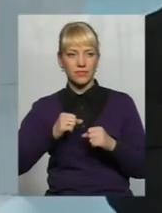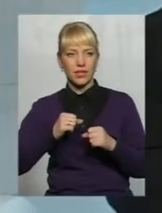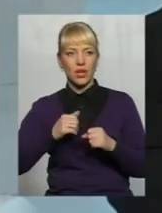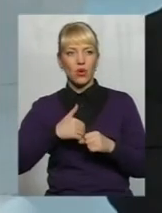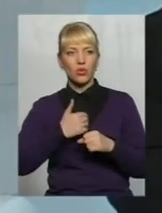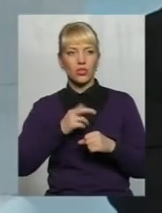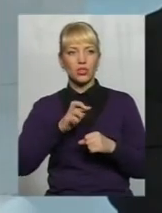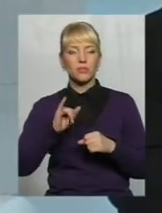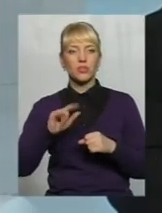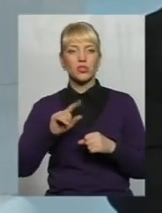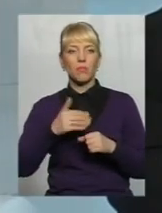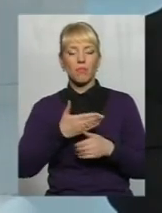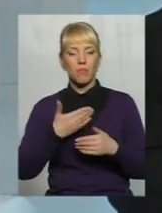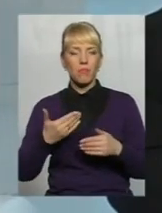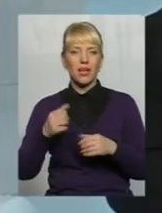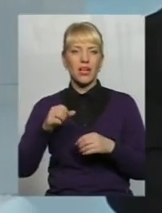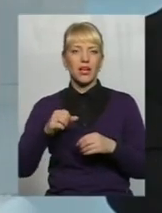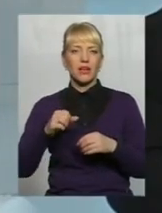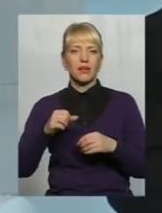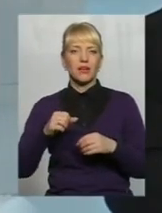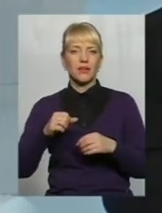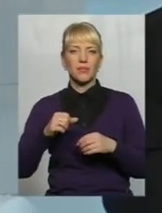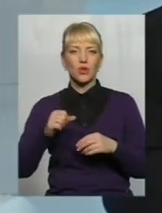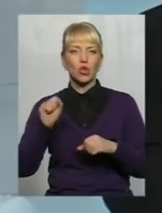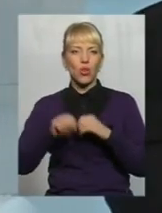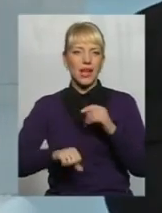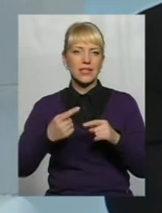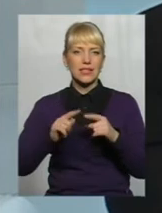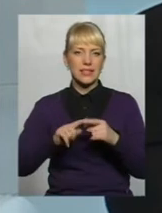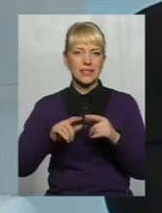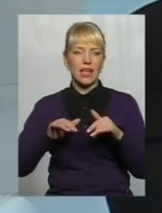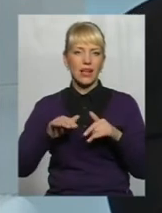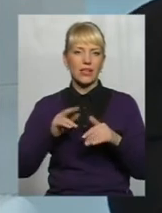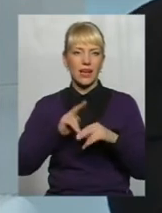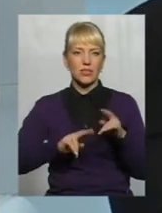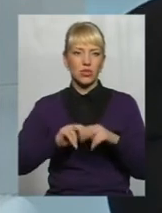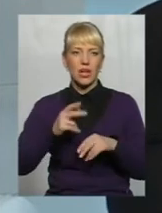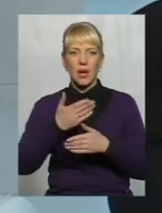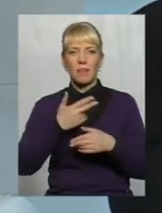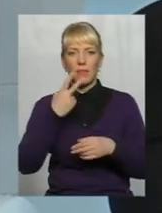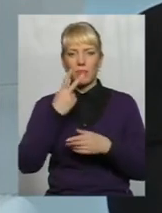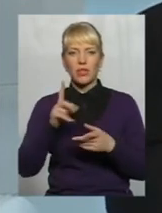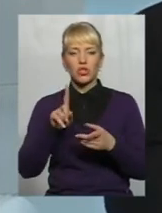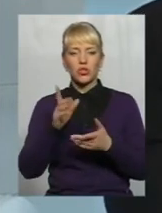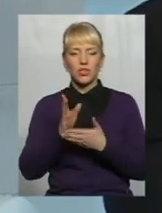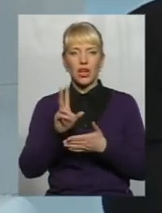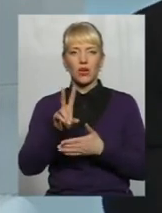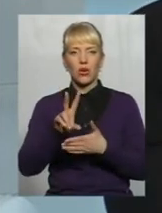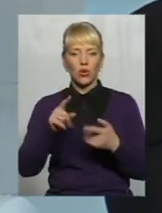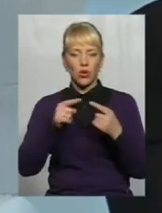хотілося б, щоб якось ми долали ці настрої, тому що ми зараз побачили, що є ж конкретні приклади, що люди